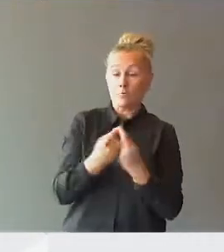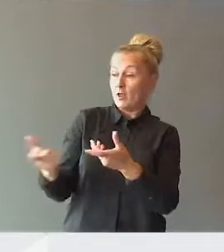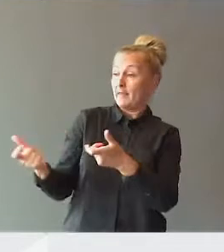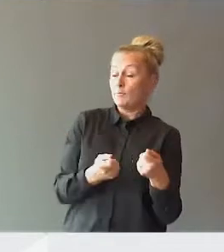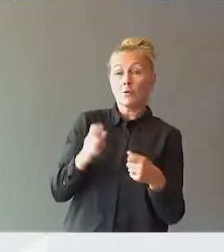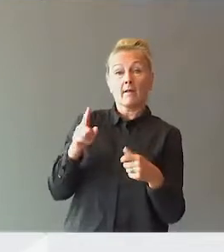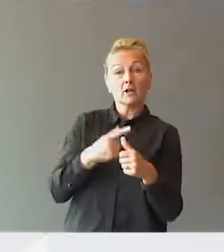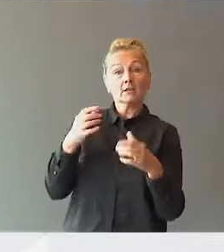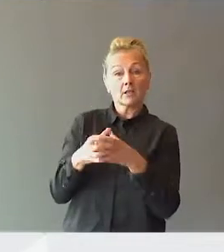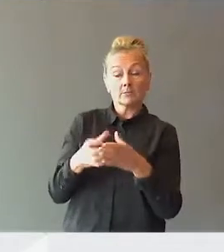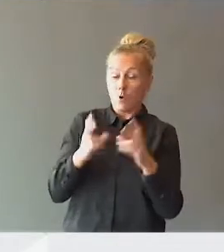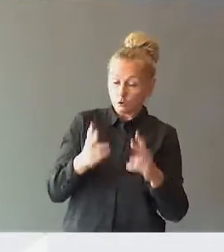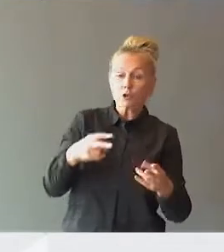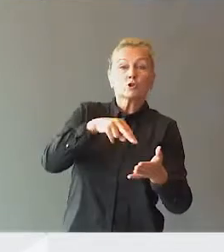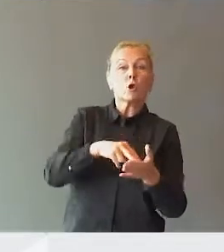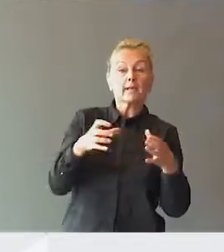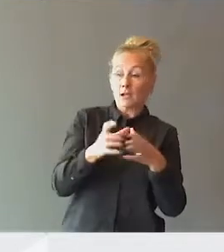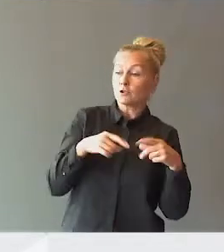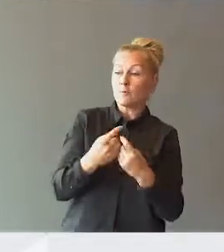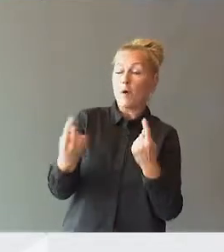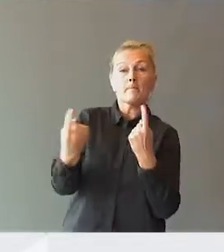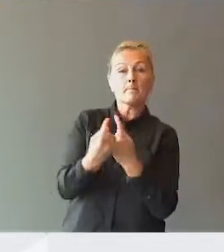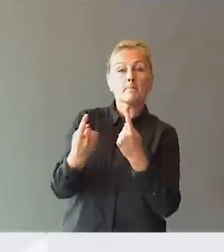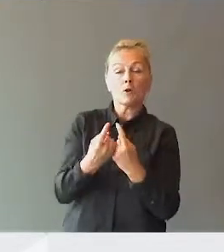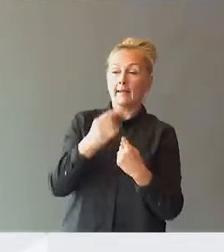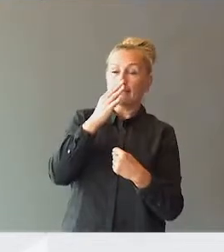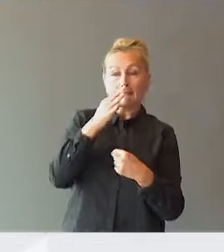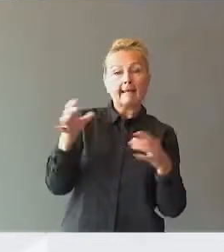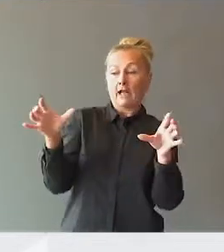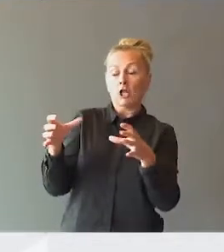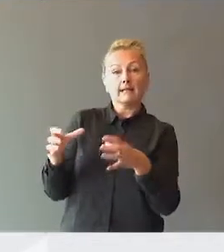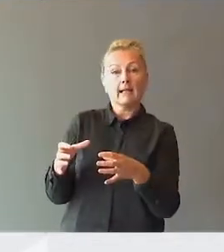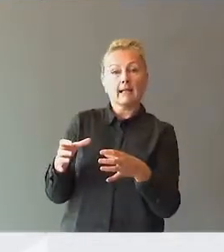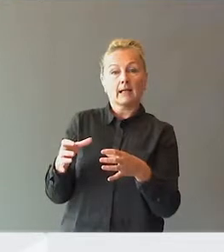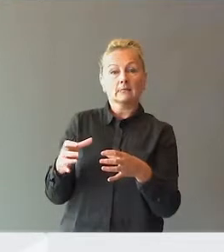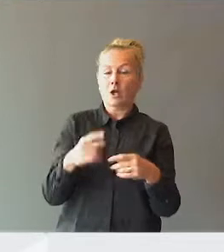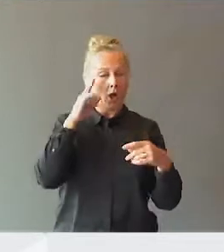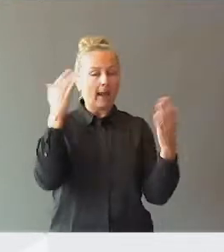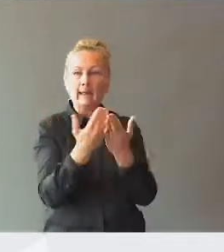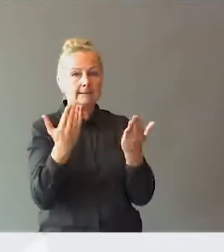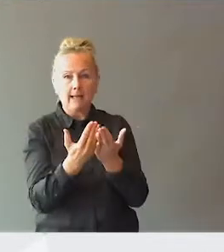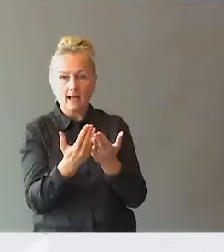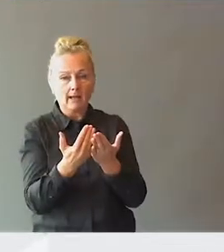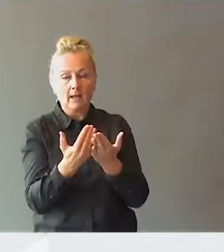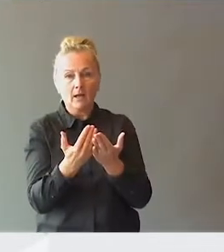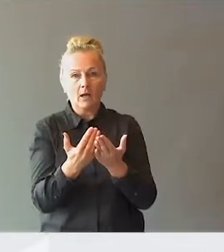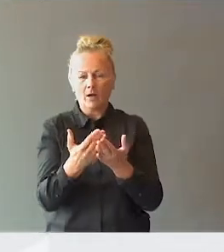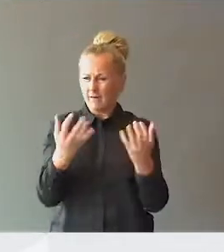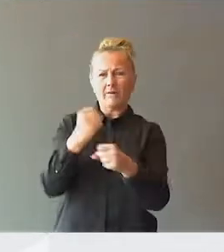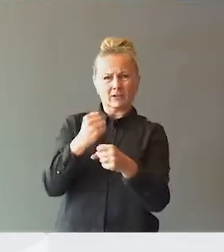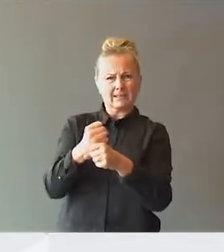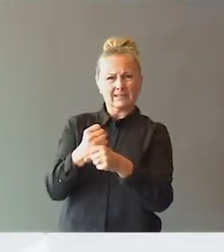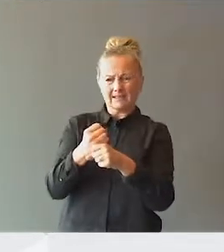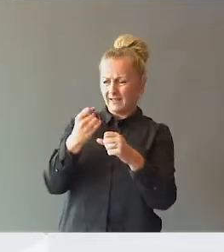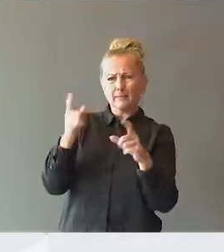førsteklassingene. Jeg har også stått i klasserommet og møtt niene klassinger som ikke kunne lese i det hele tatt. Og hva det faktisk